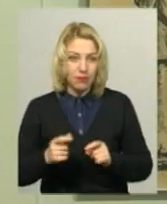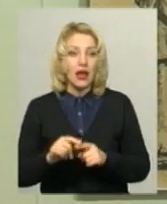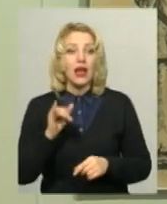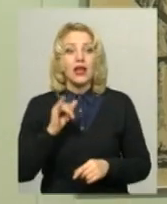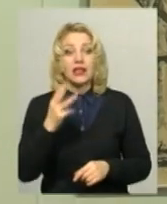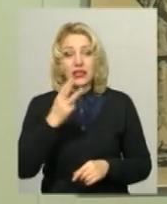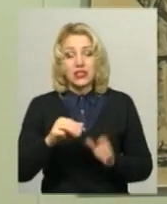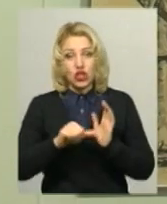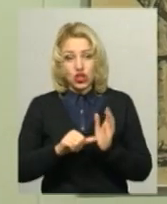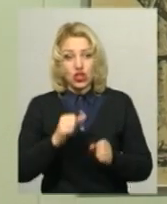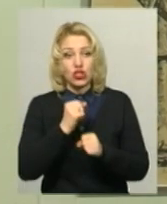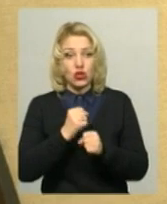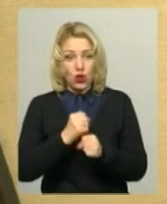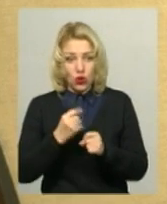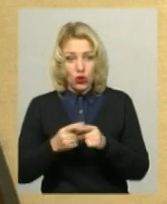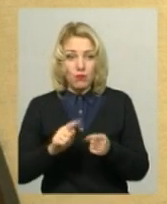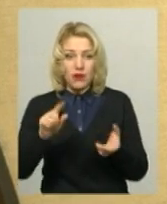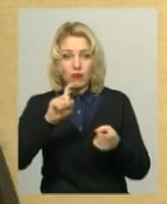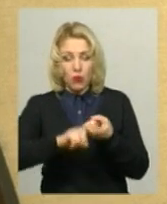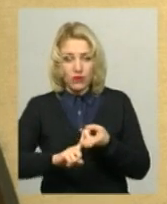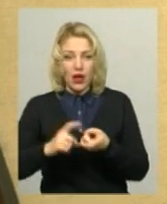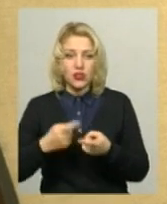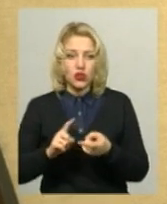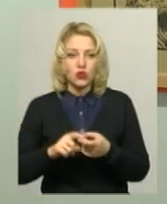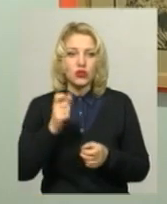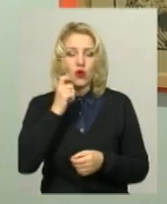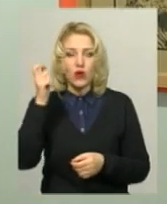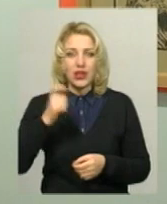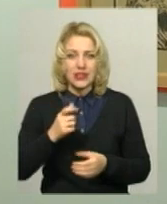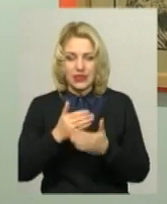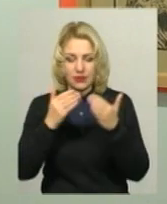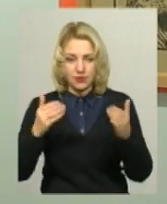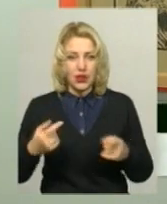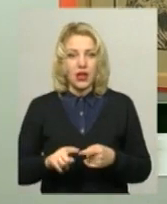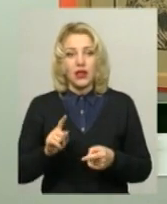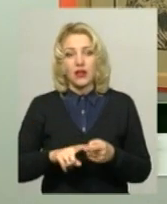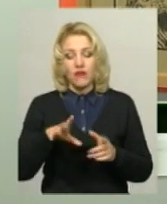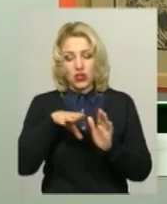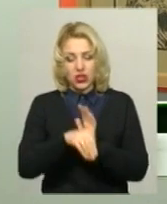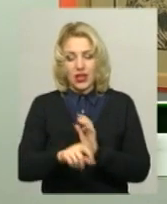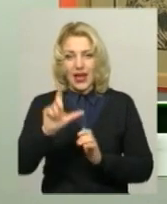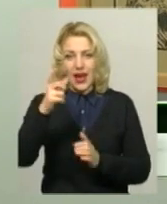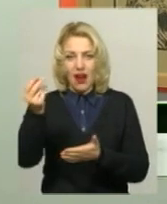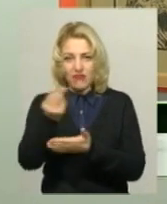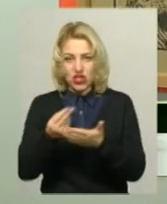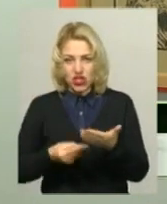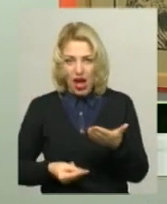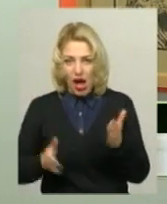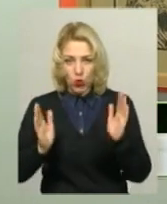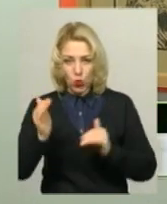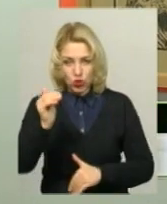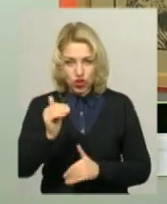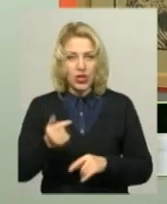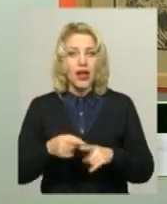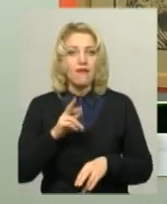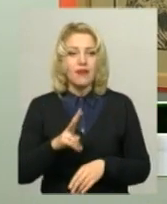художників зібрали на виставці, додає кураторка експозиції Марія Фролова. До даної експозиції увійшли графічні аркуші, як